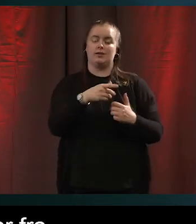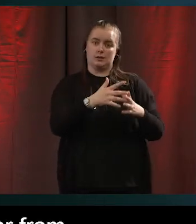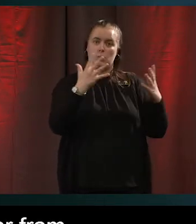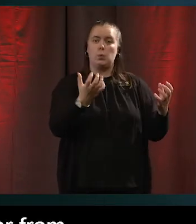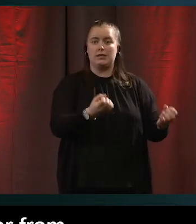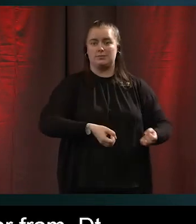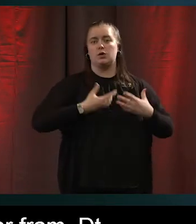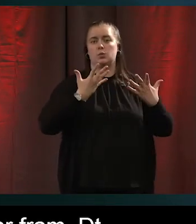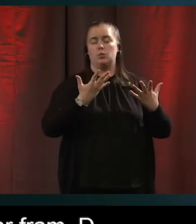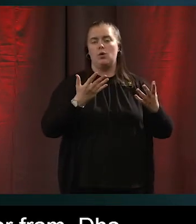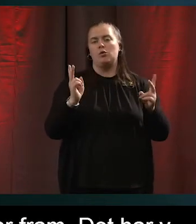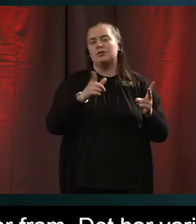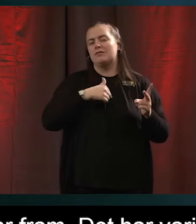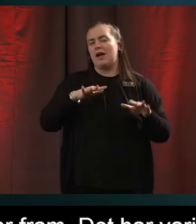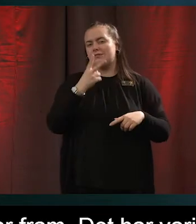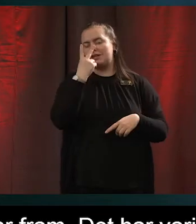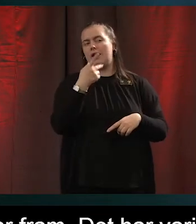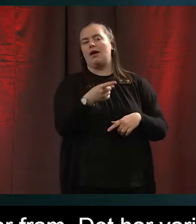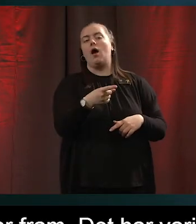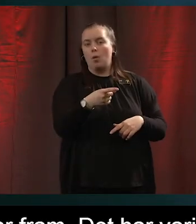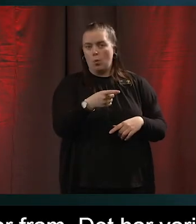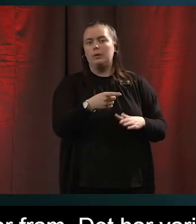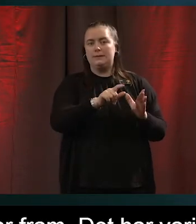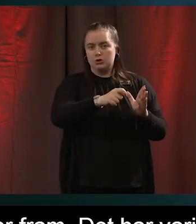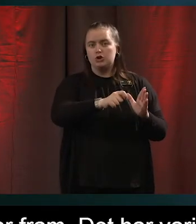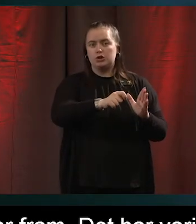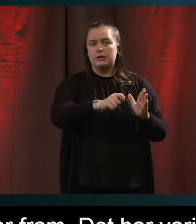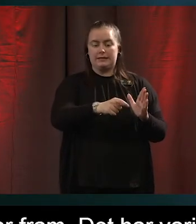är också det vi har sett är kanske nyckeln till att vi är där vi är idag.